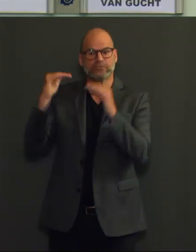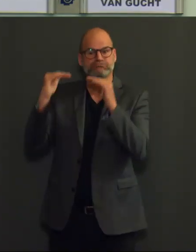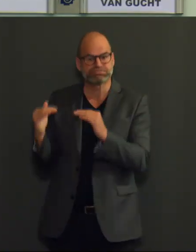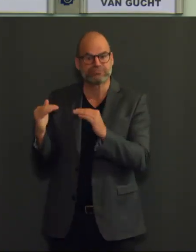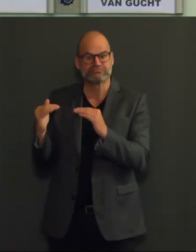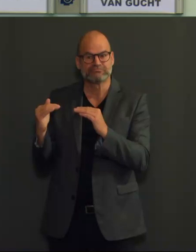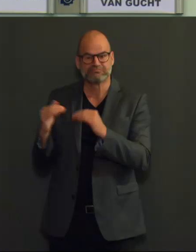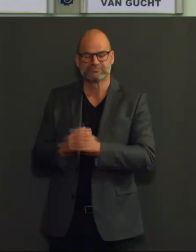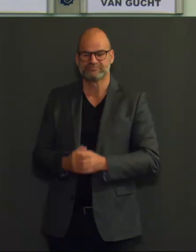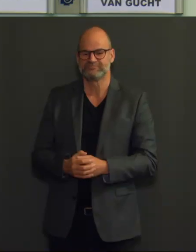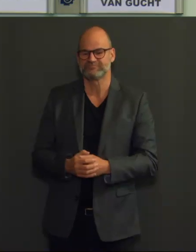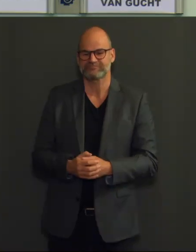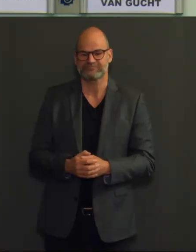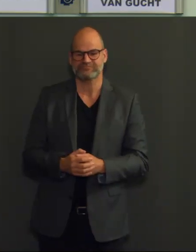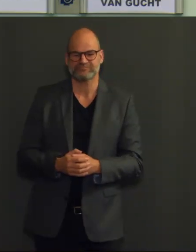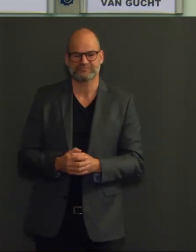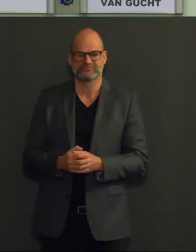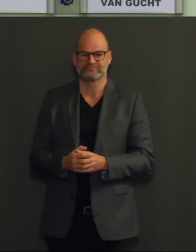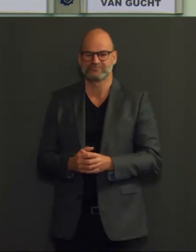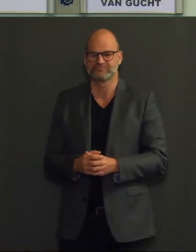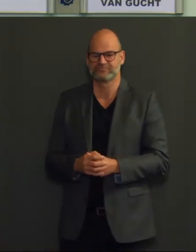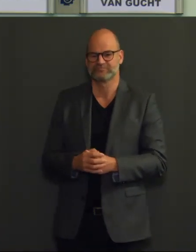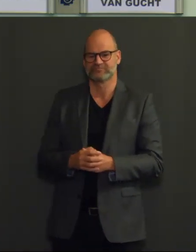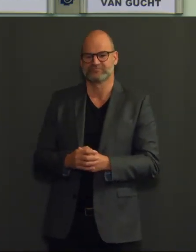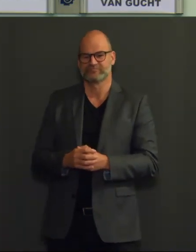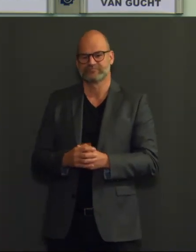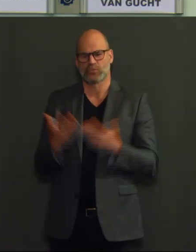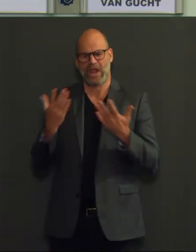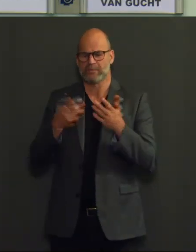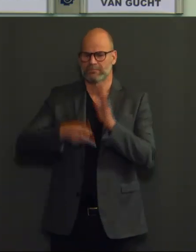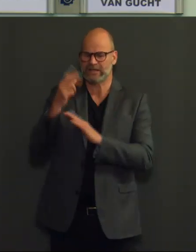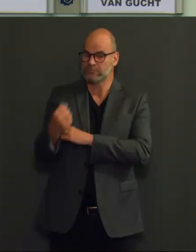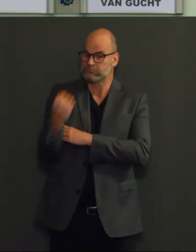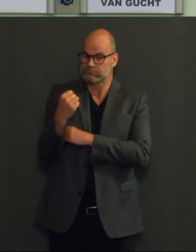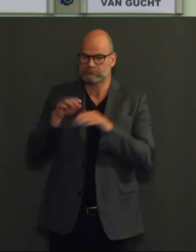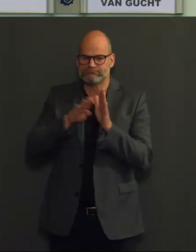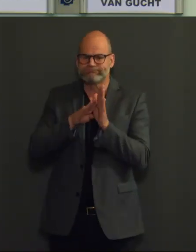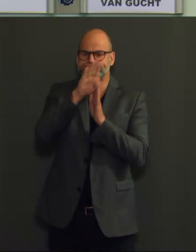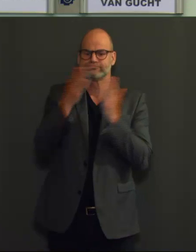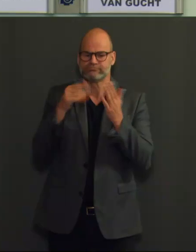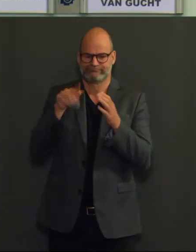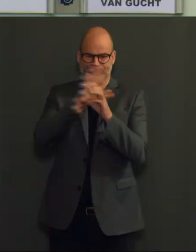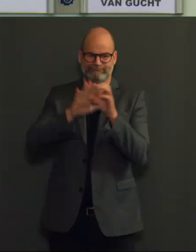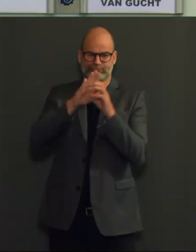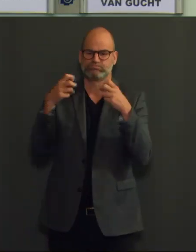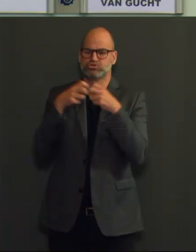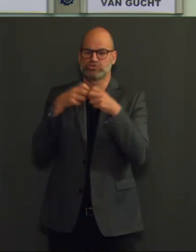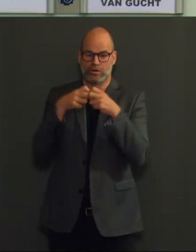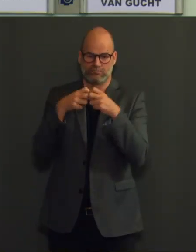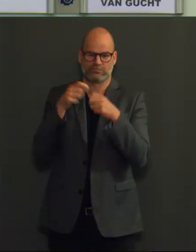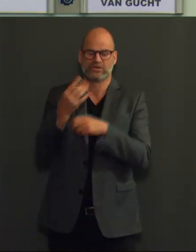De toename is momenteel het meest uitgesproken in het Brusselse gewest met plus 24%.